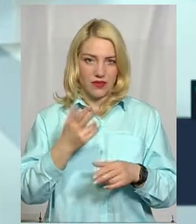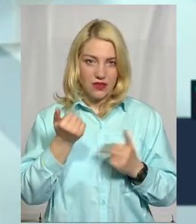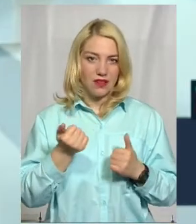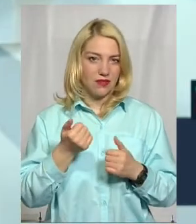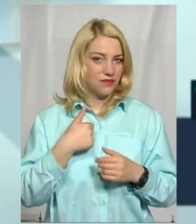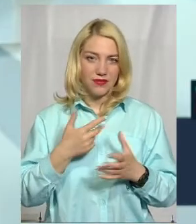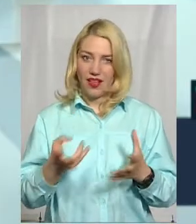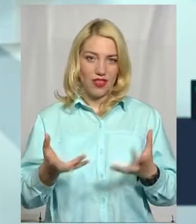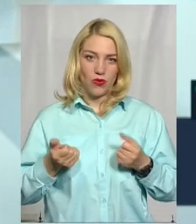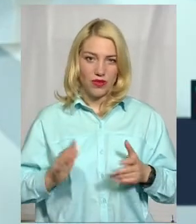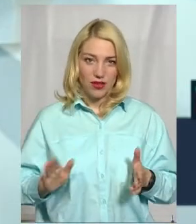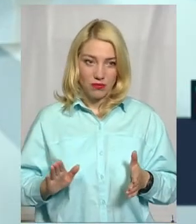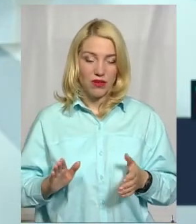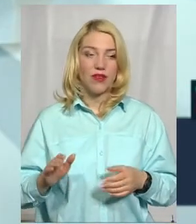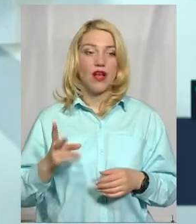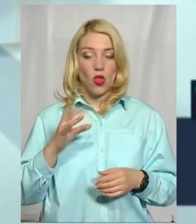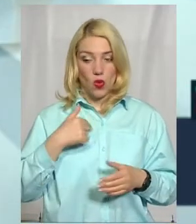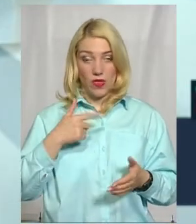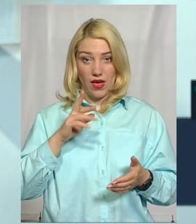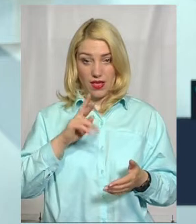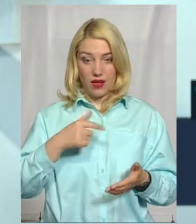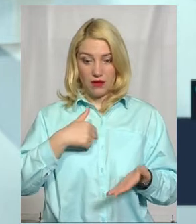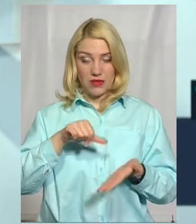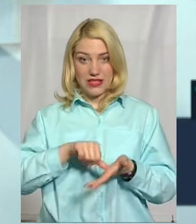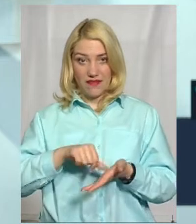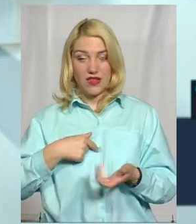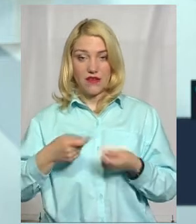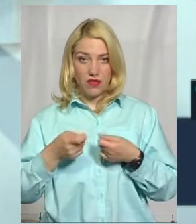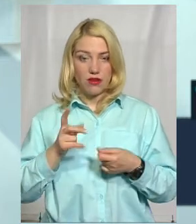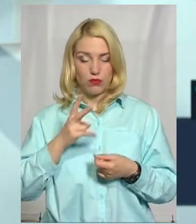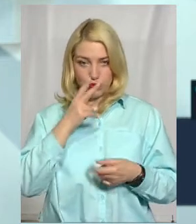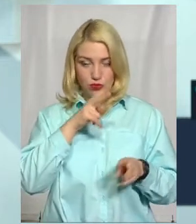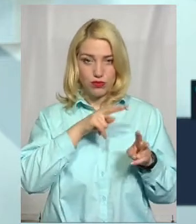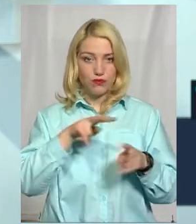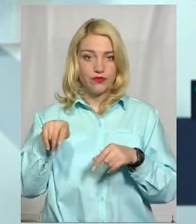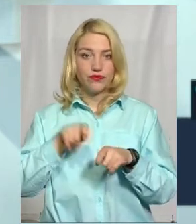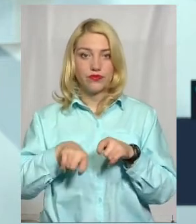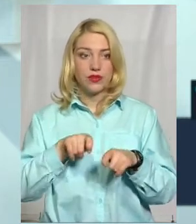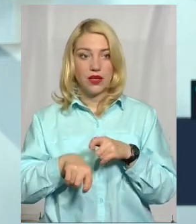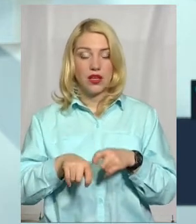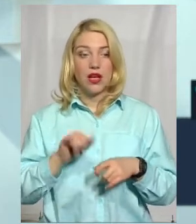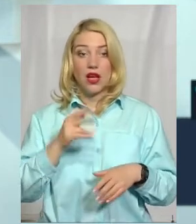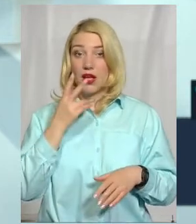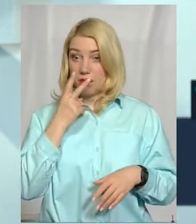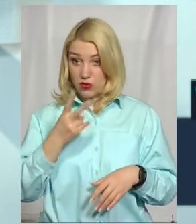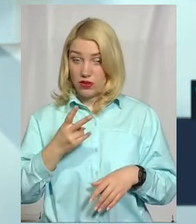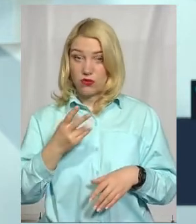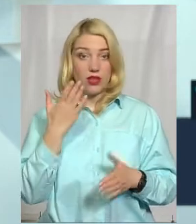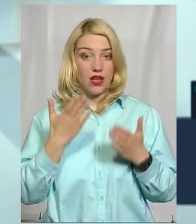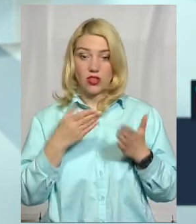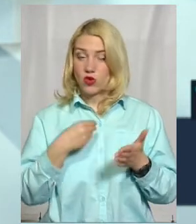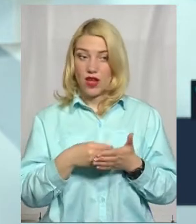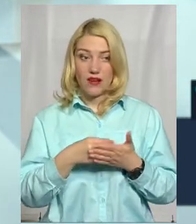як представник влади, я очевидно триматиму руку на пульсі і буду бачити, що якщо дійсно тариф не зменшується,